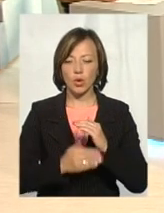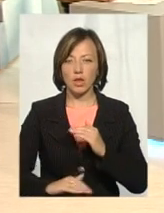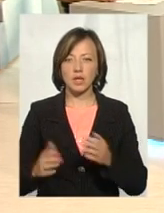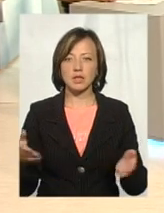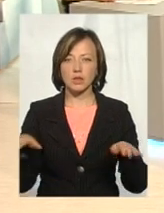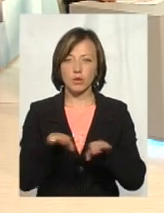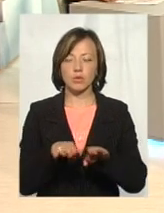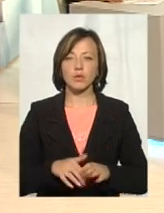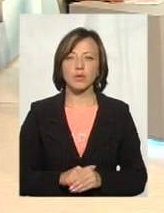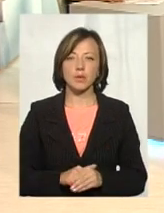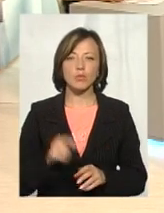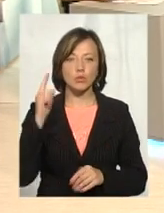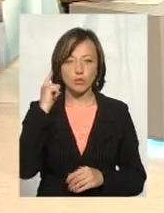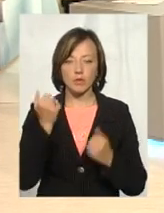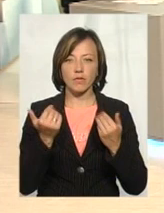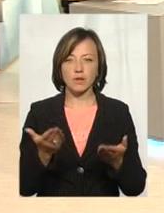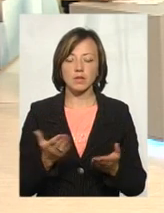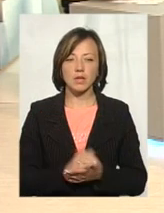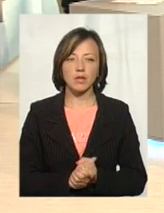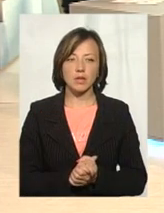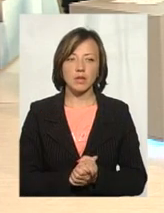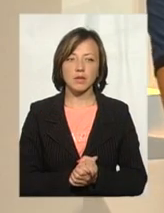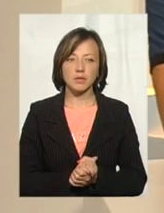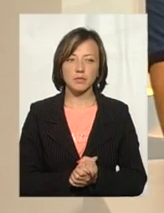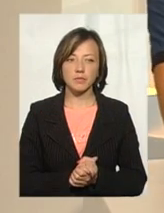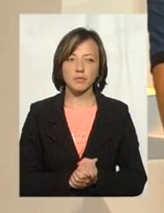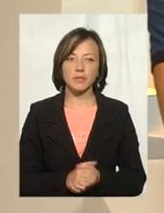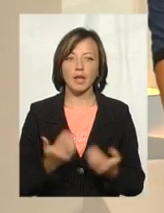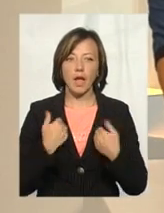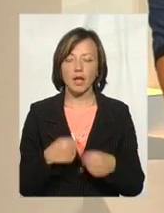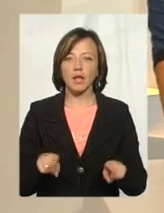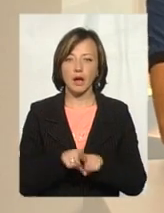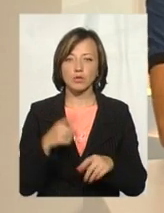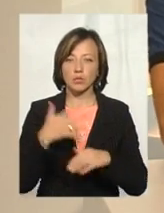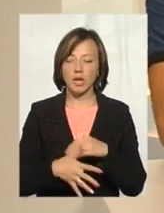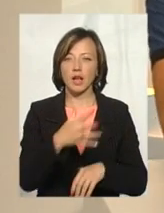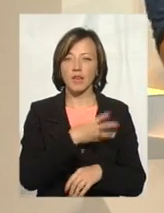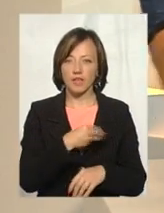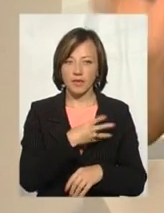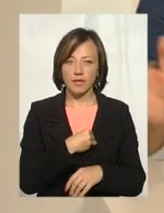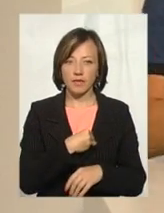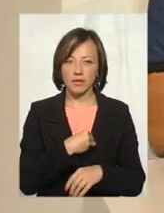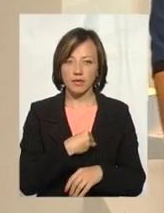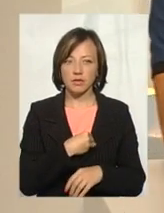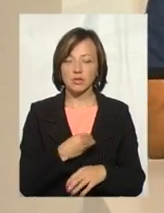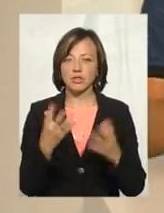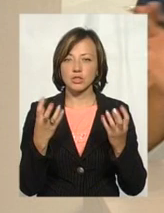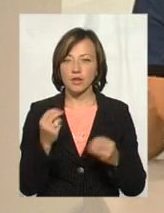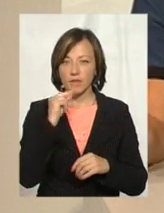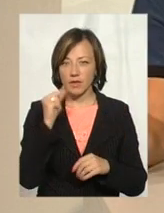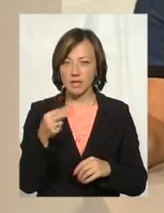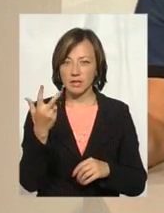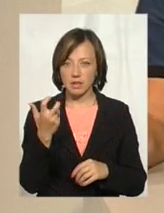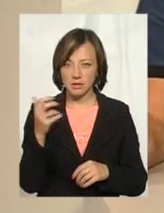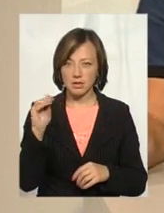Дякую, дякую, ми вас почули, дякую. Тобто, я так зрозумів, що Львів ще, ну так умовно кажучи, Львів ще винен 300